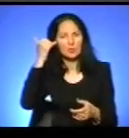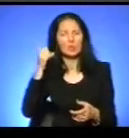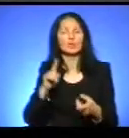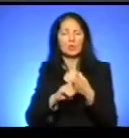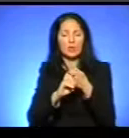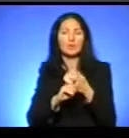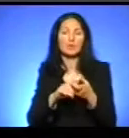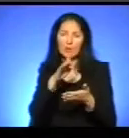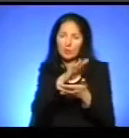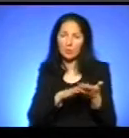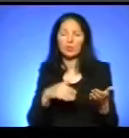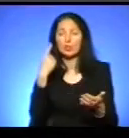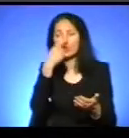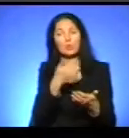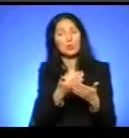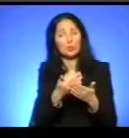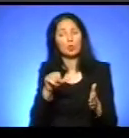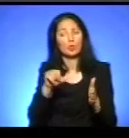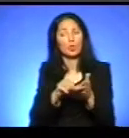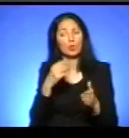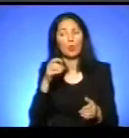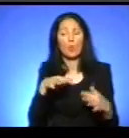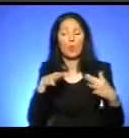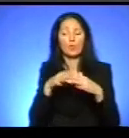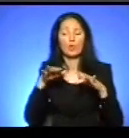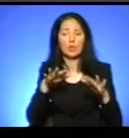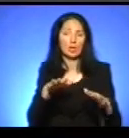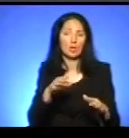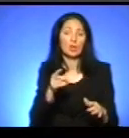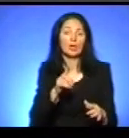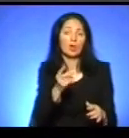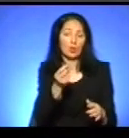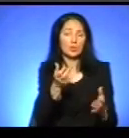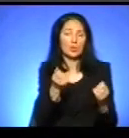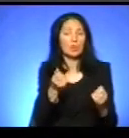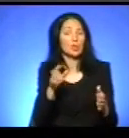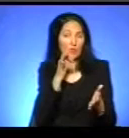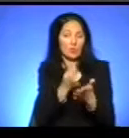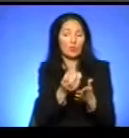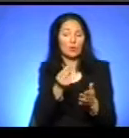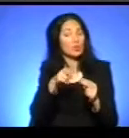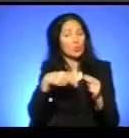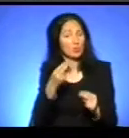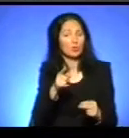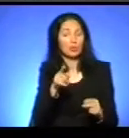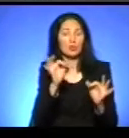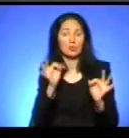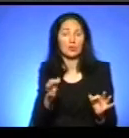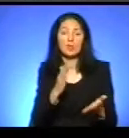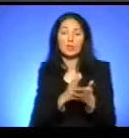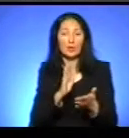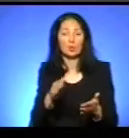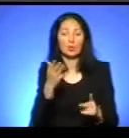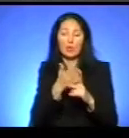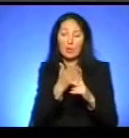учасником бойових дій, з яких взяли гроші, і, відповідно, повернули ті гроші, тому що справедливость має бути. У нас пільги, як були до